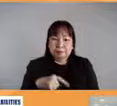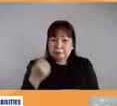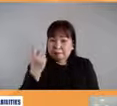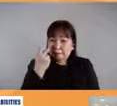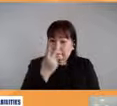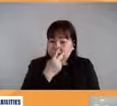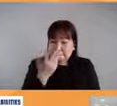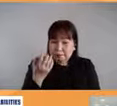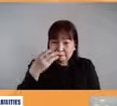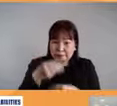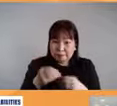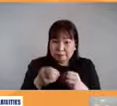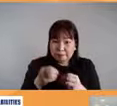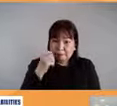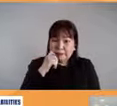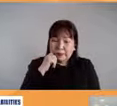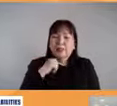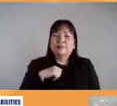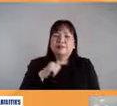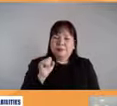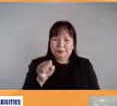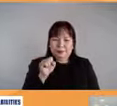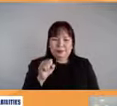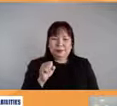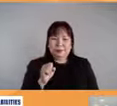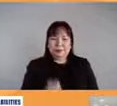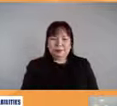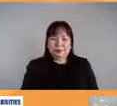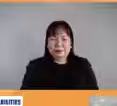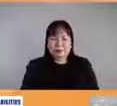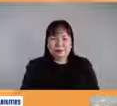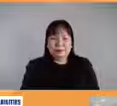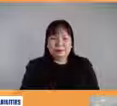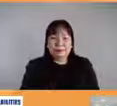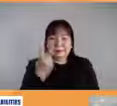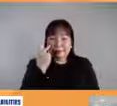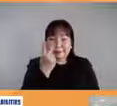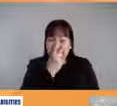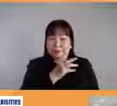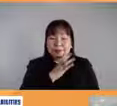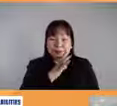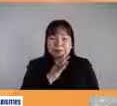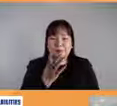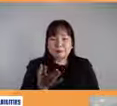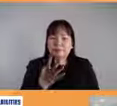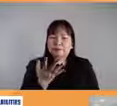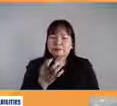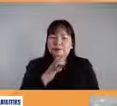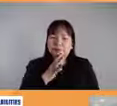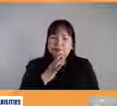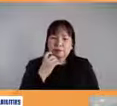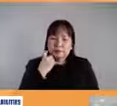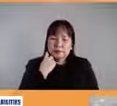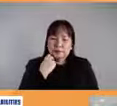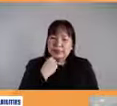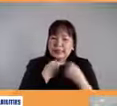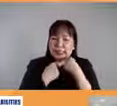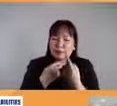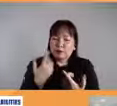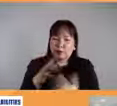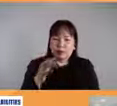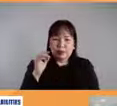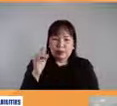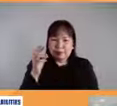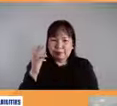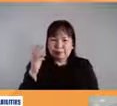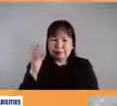you'd like to add po? Yes ayan oo so I'd like to add nasabi naman ni Sir Lauro saka ni